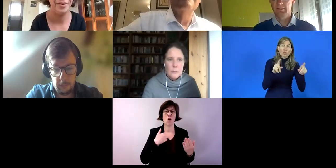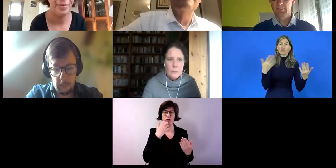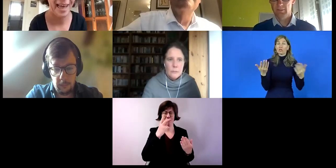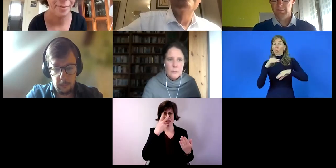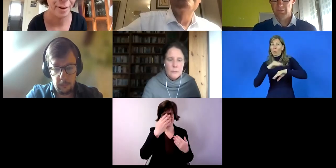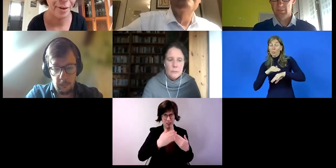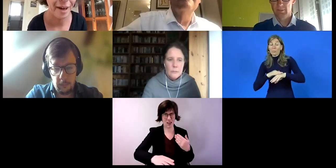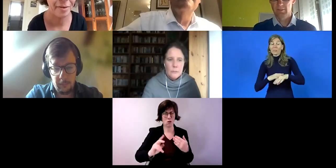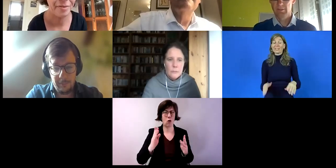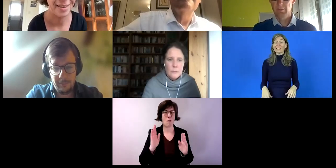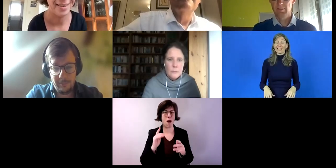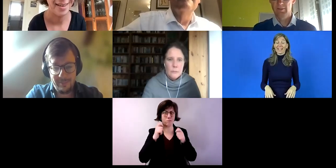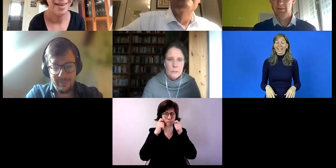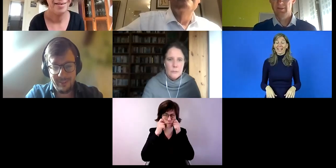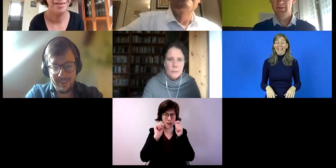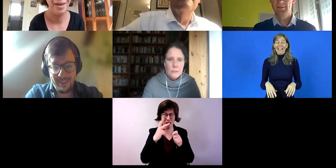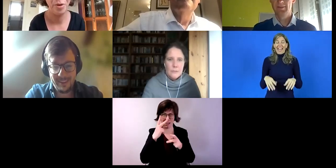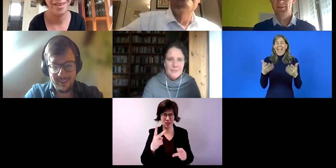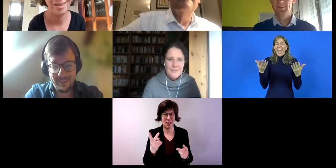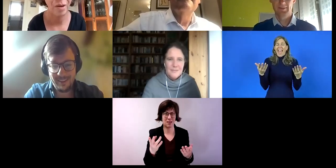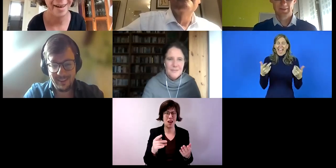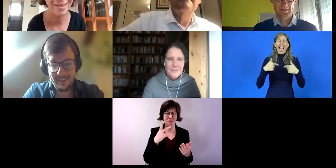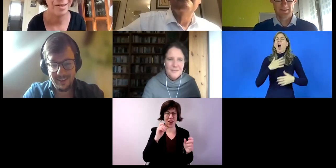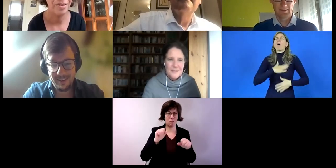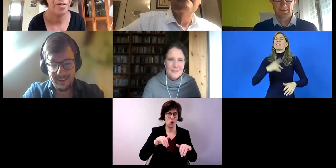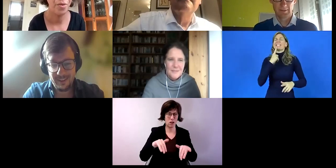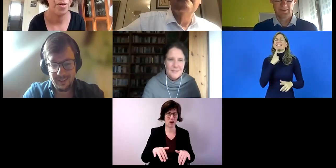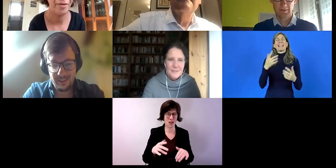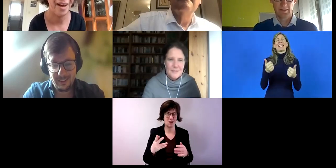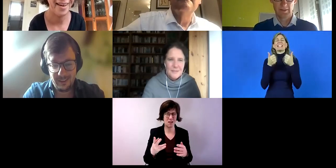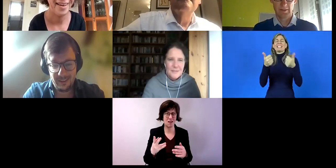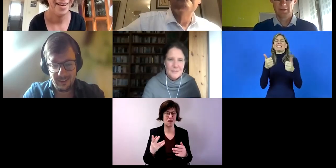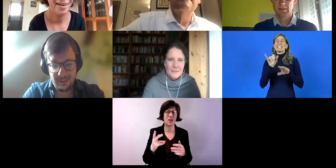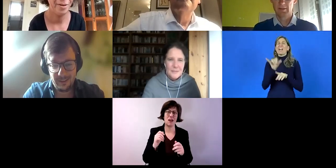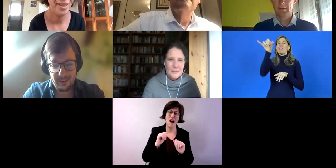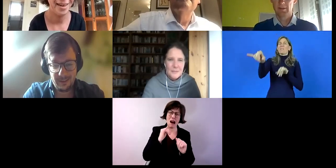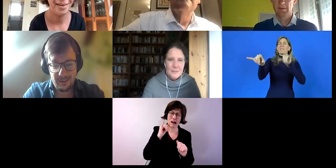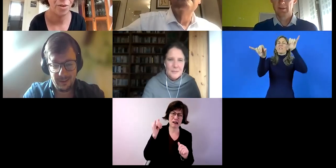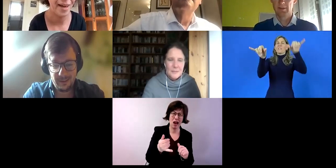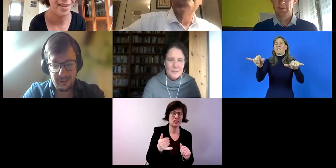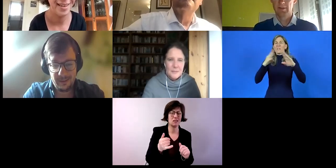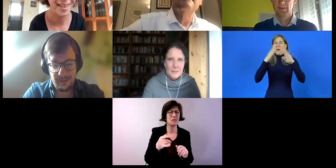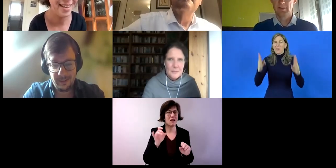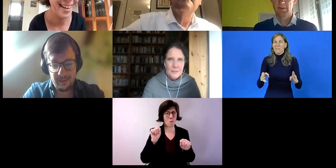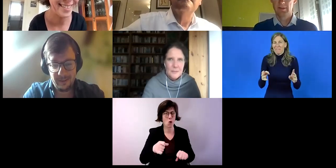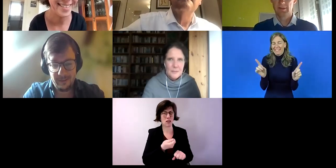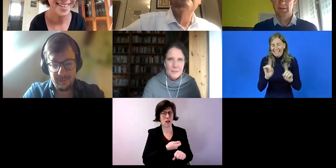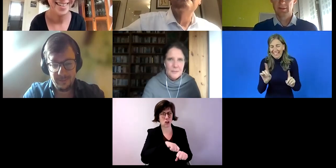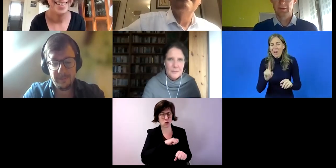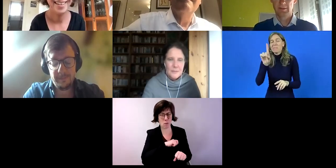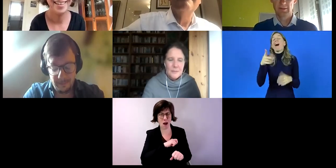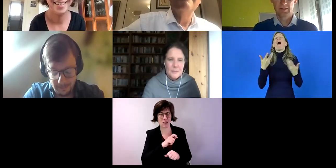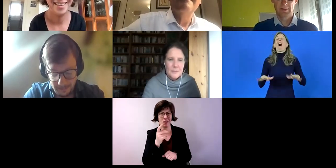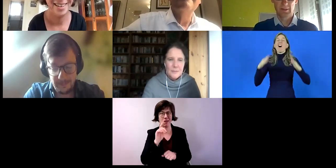sehen uns alle mal live unter in Farbe und wenn es wieder möglich ist, zu reisen, Corona-frei, dann komme ich gerne nach Spanien, nach Irland,